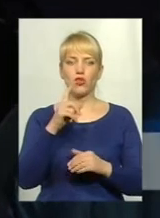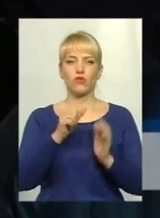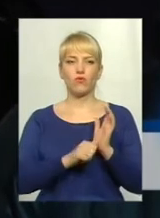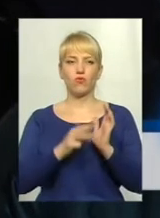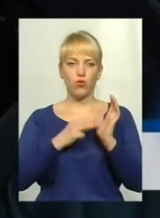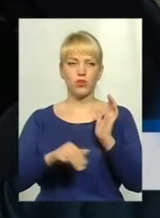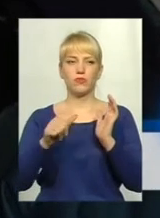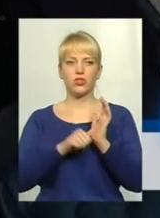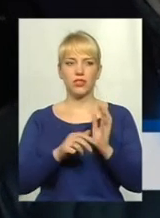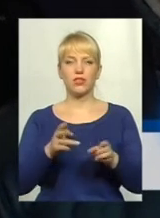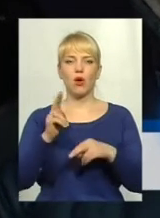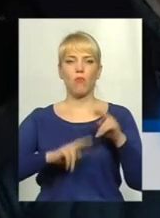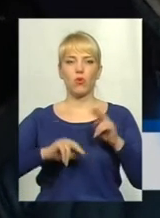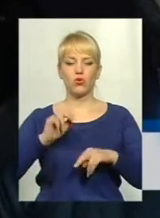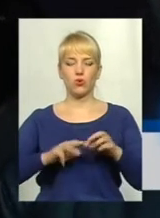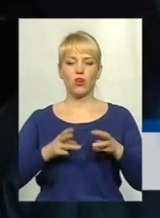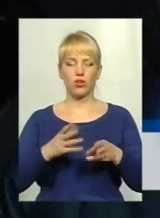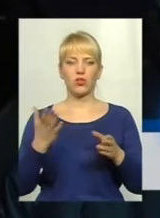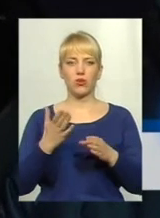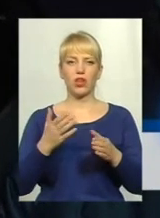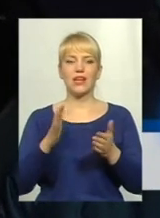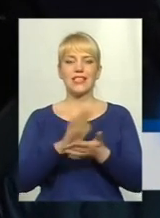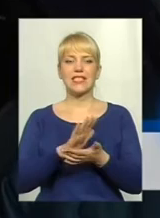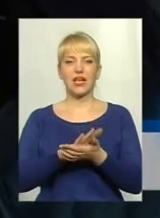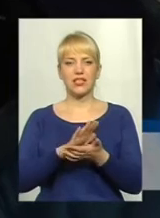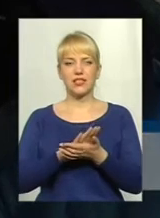яка засорює ввоздух,